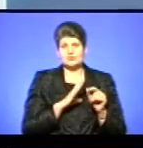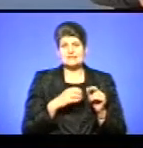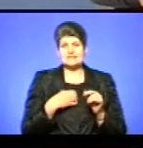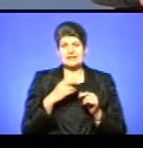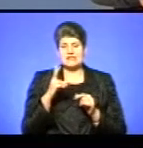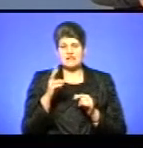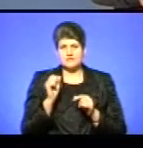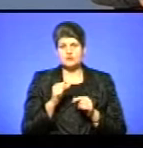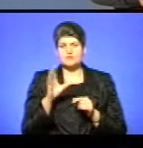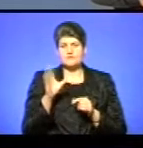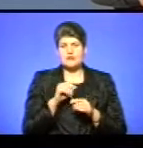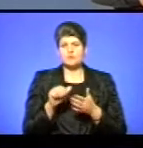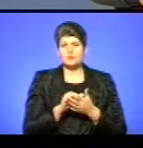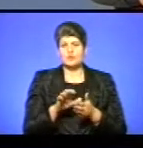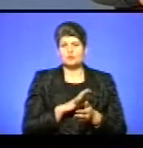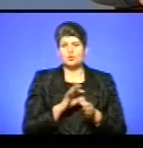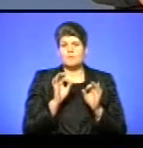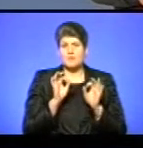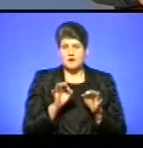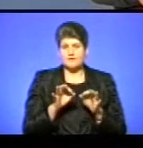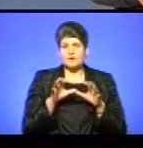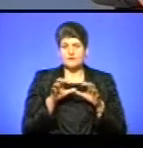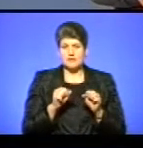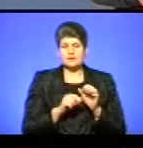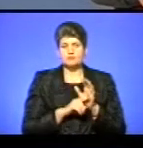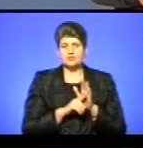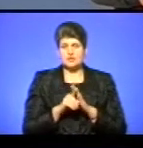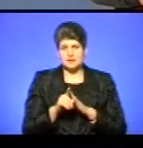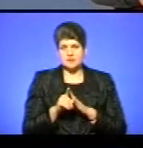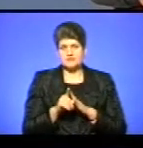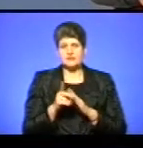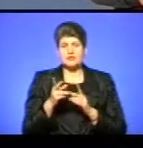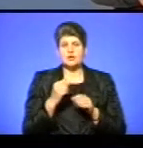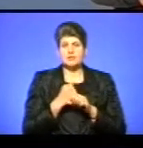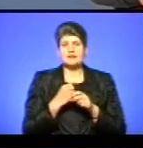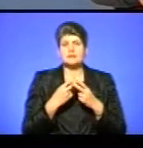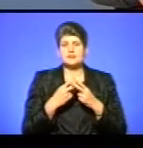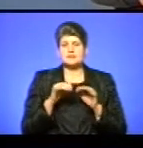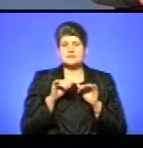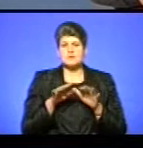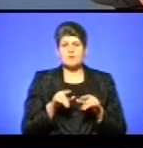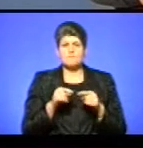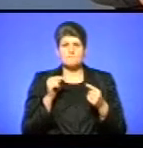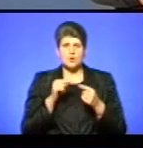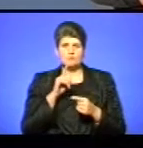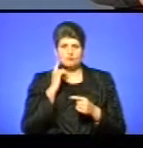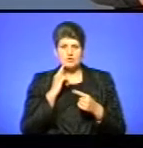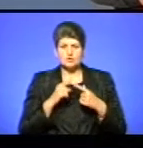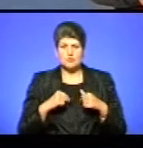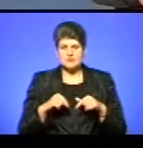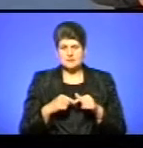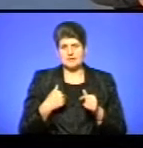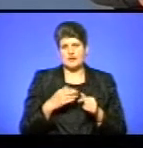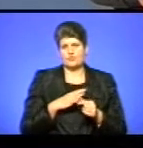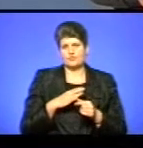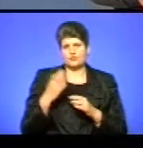того, щоб все було по документах правильно. І влада настільки почалася, вони відкривали кримінальні провадження проти молодіжних організацій. Наприклад, я тоді